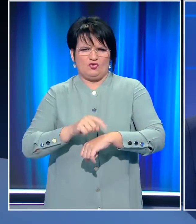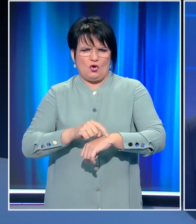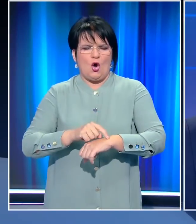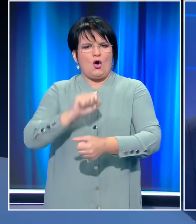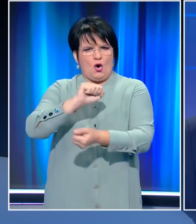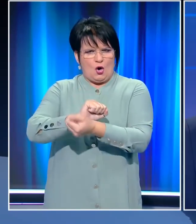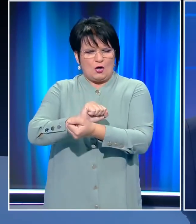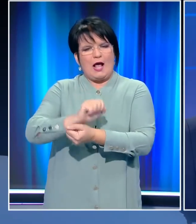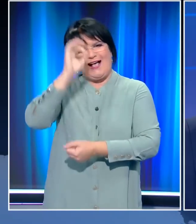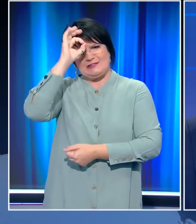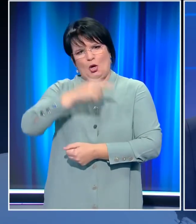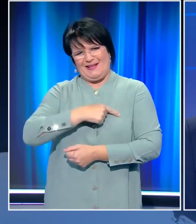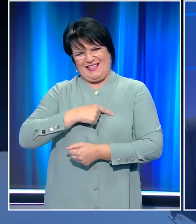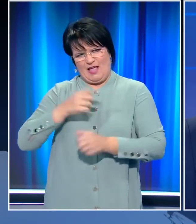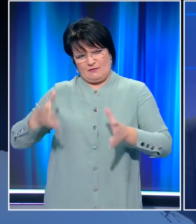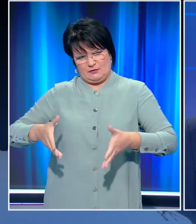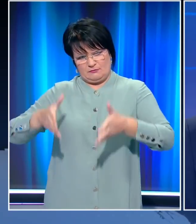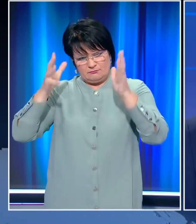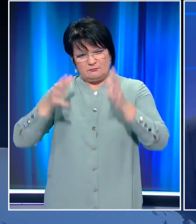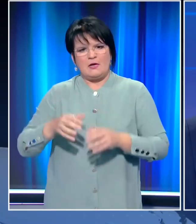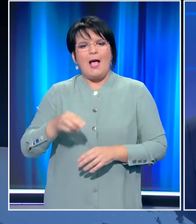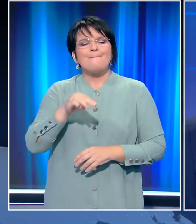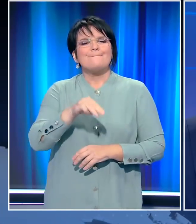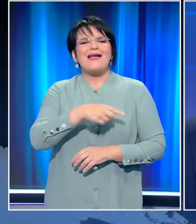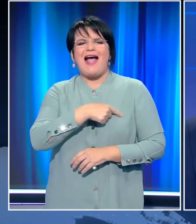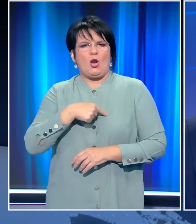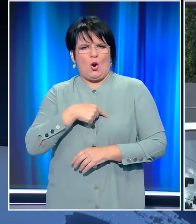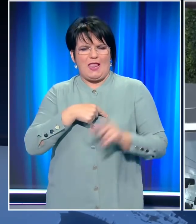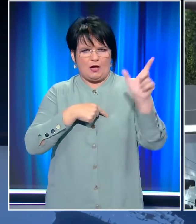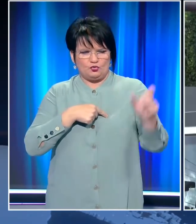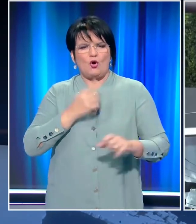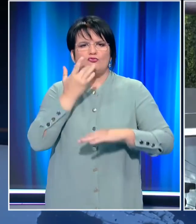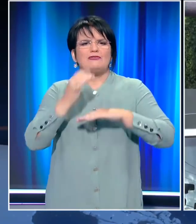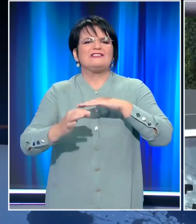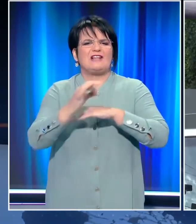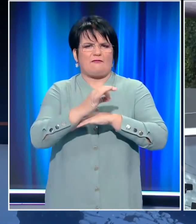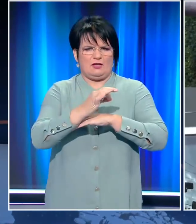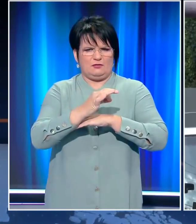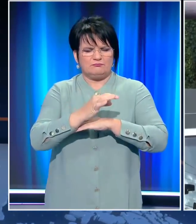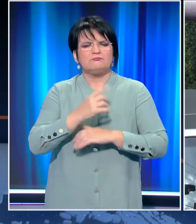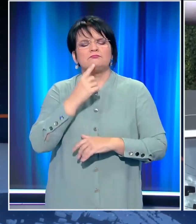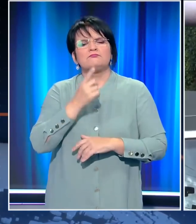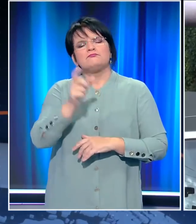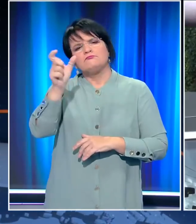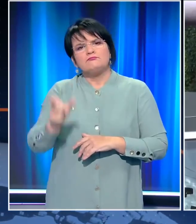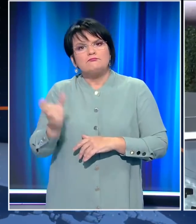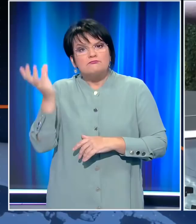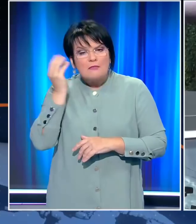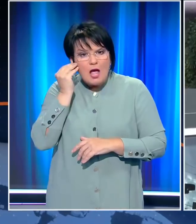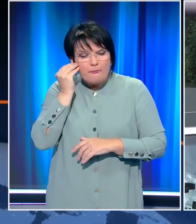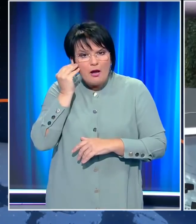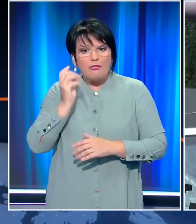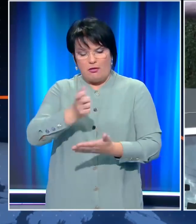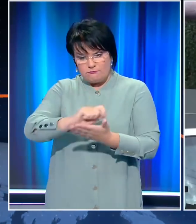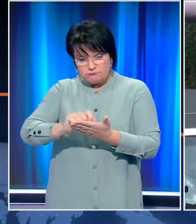κρατητήρια της Γενικής Αστυνομικής Διεύθυνσης είναι ο Νίκος Μιχαλολιάκος, ο αρχηγός της Χρυσής Αυγής, ο οποίος μάλιστα όταν έμαθα ότι έχει